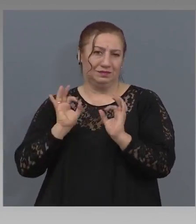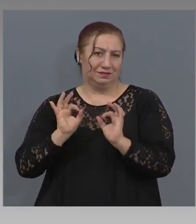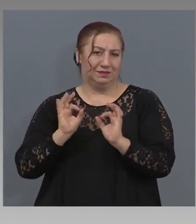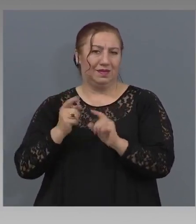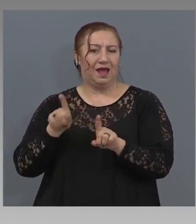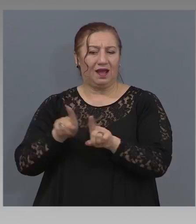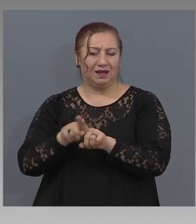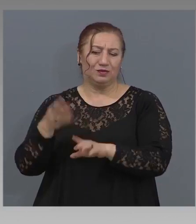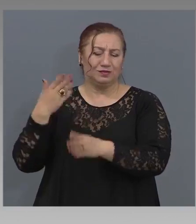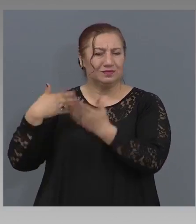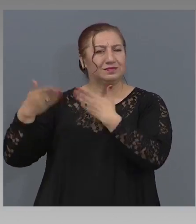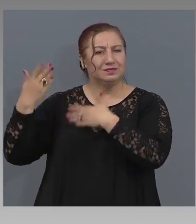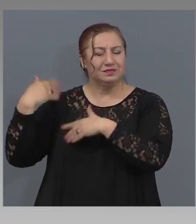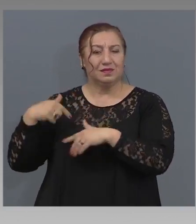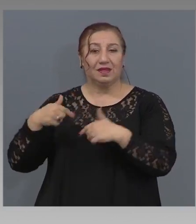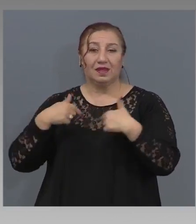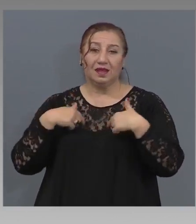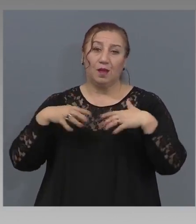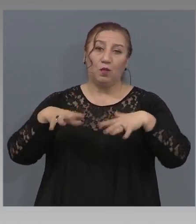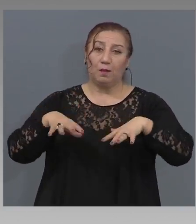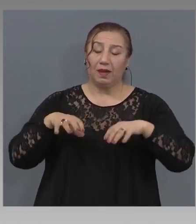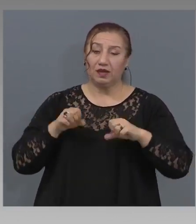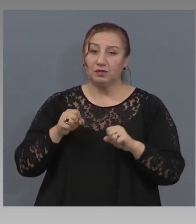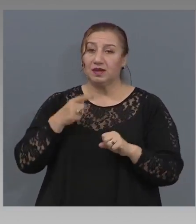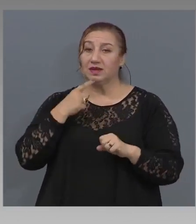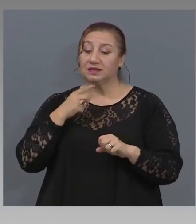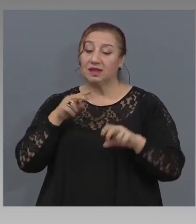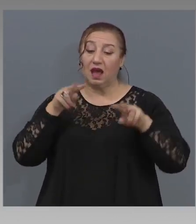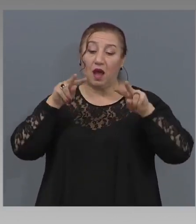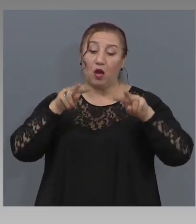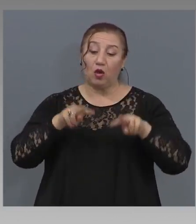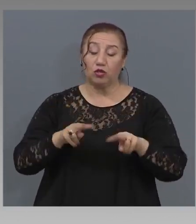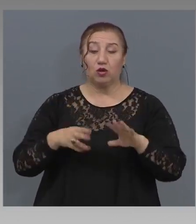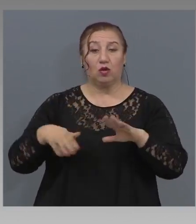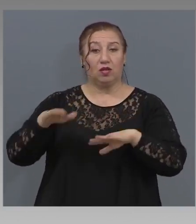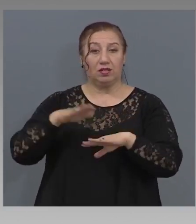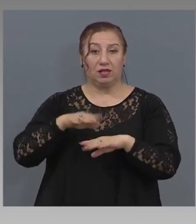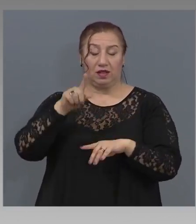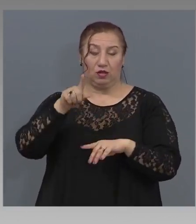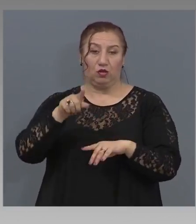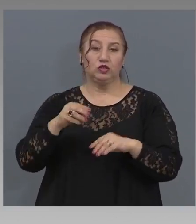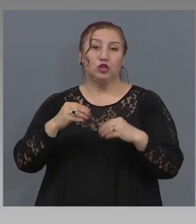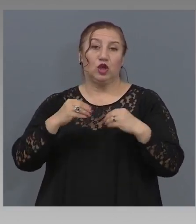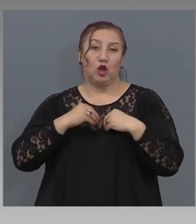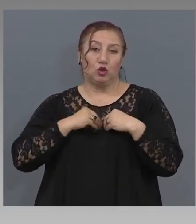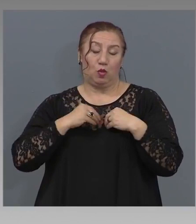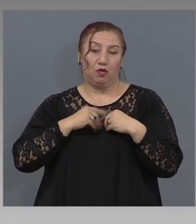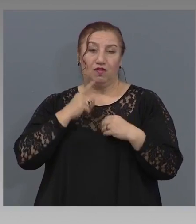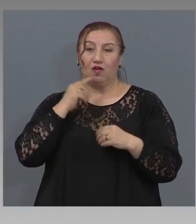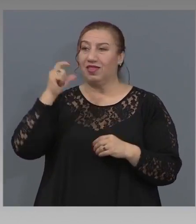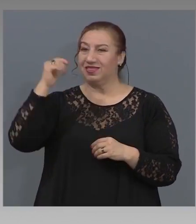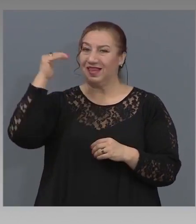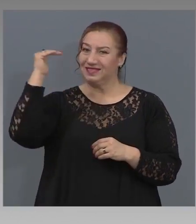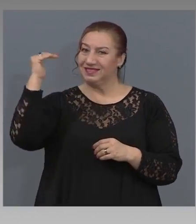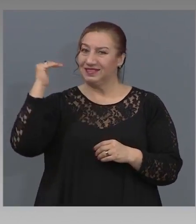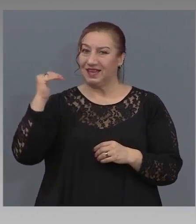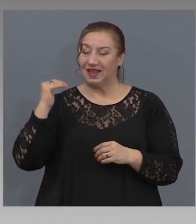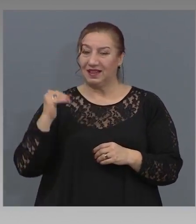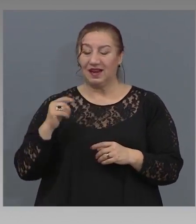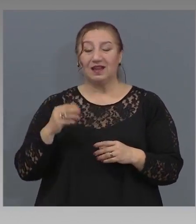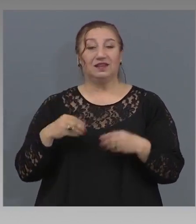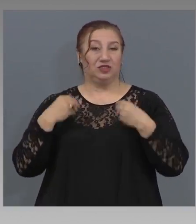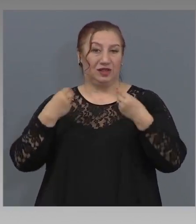Ние поемаме ангажимента и за контрол на този доброволен стандарт, за да гарантираме, че